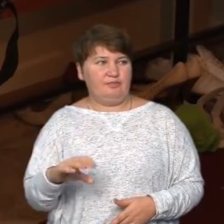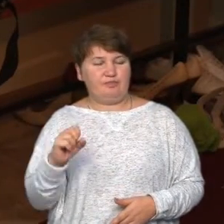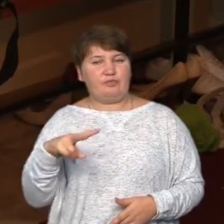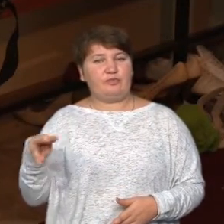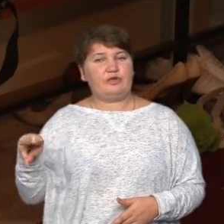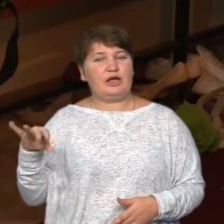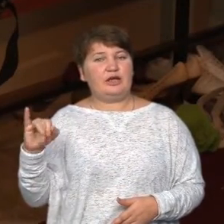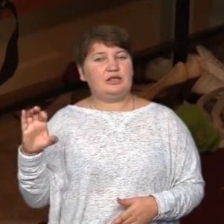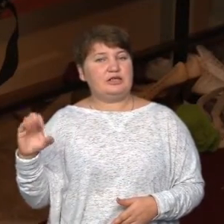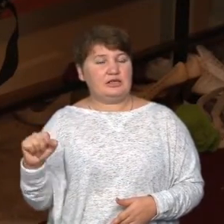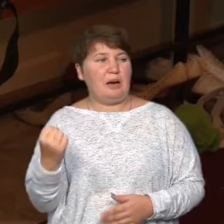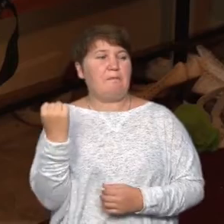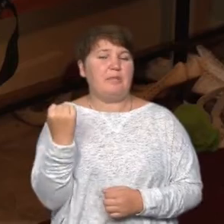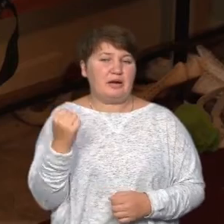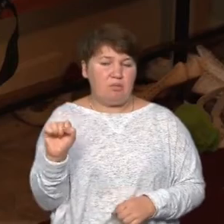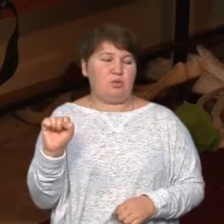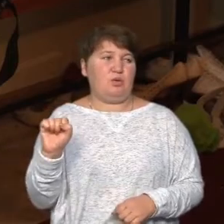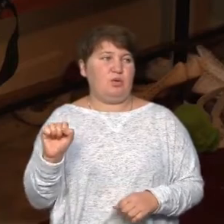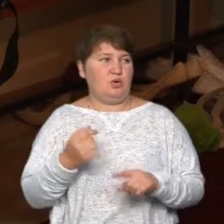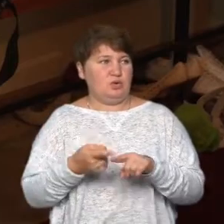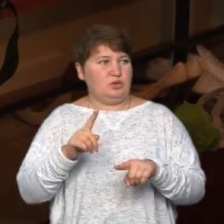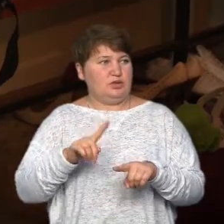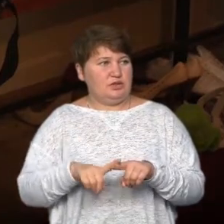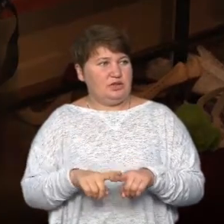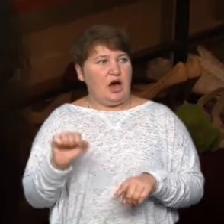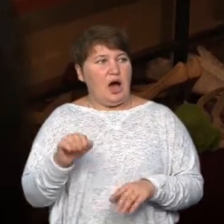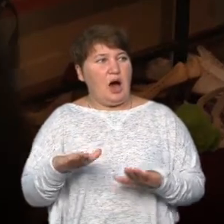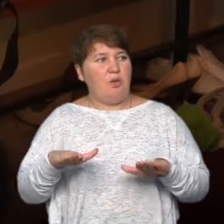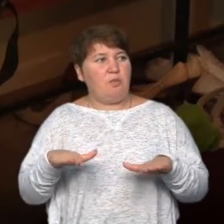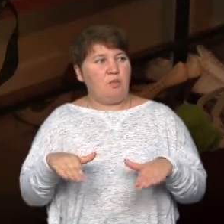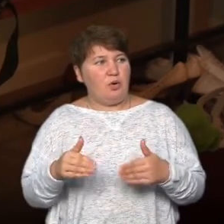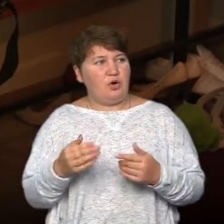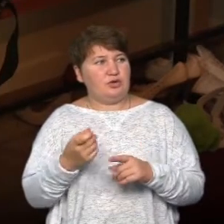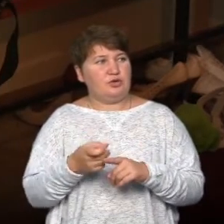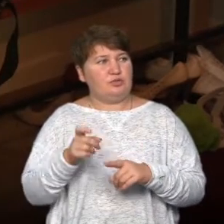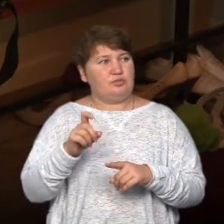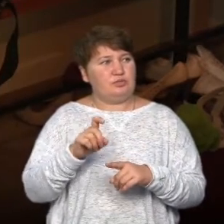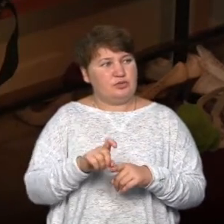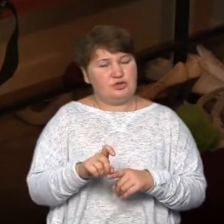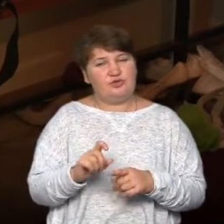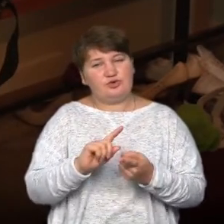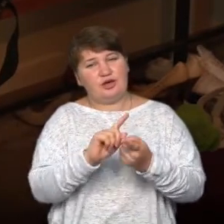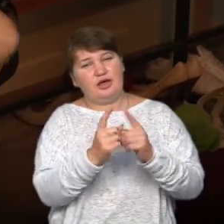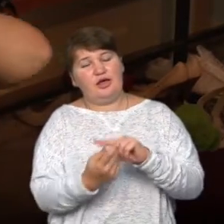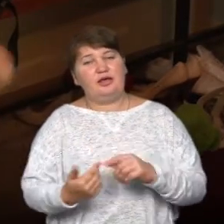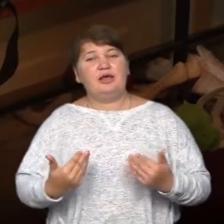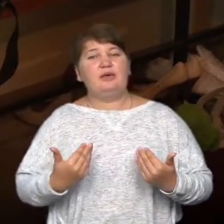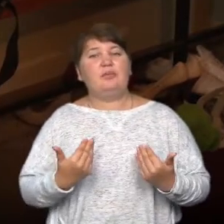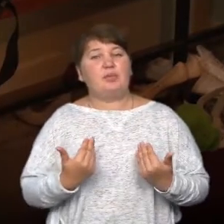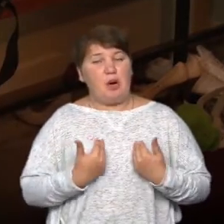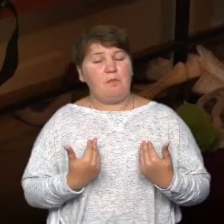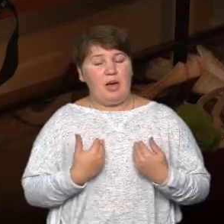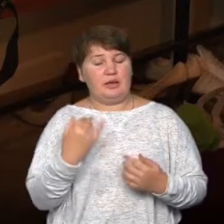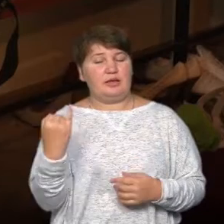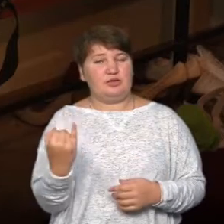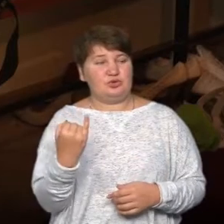зустрічається з різними персонажами, а потім більше вже йде моя тут. Я теж